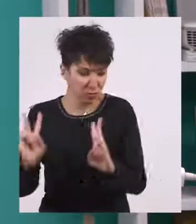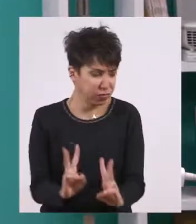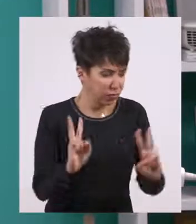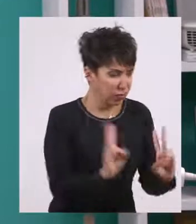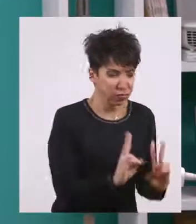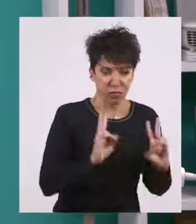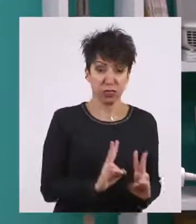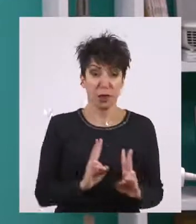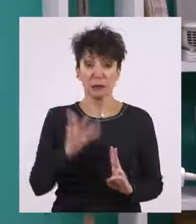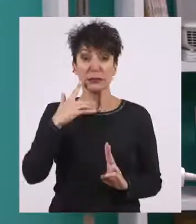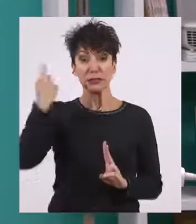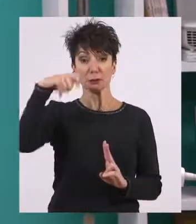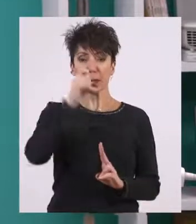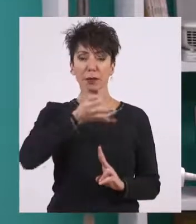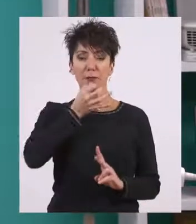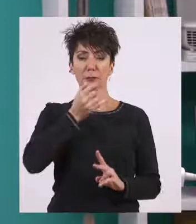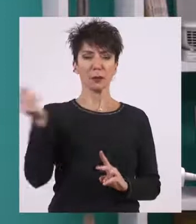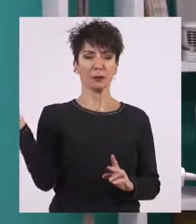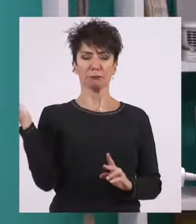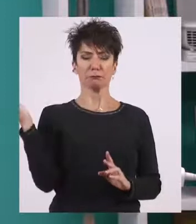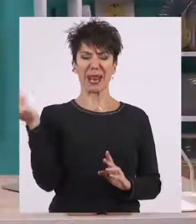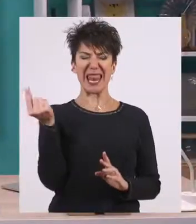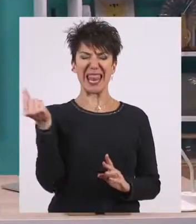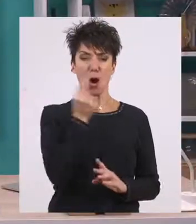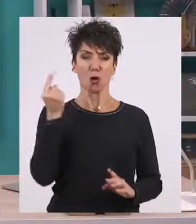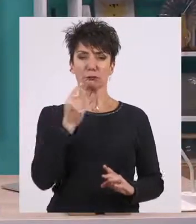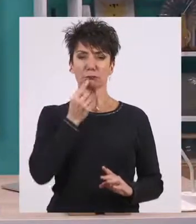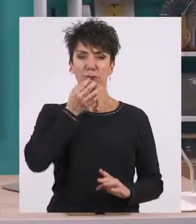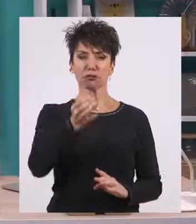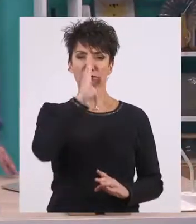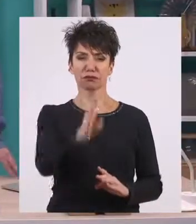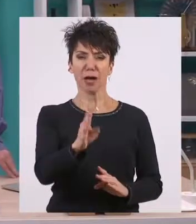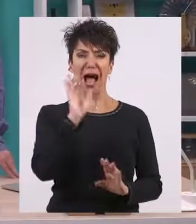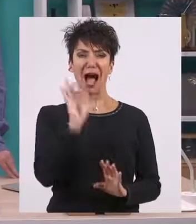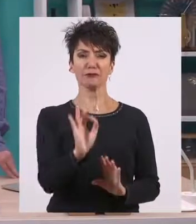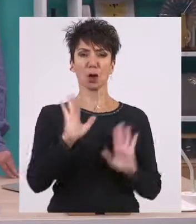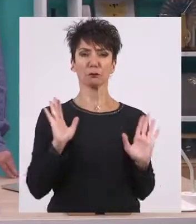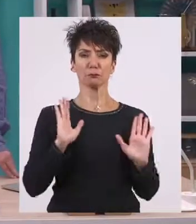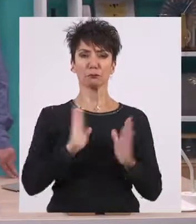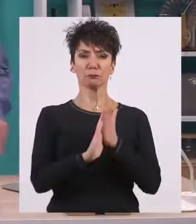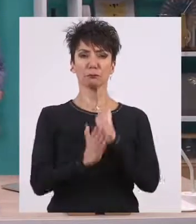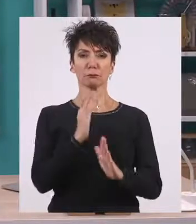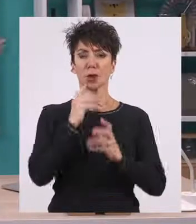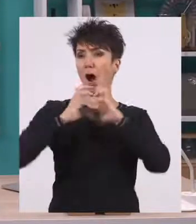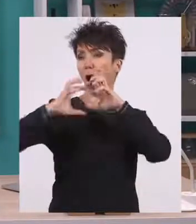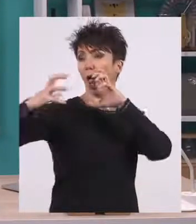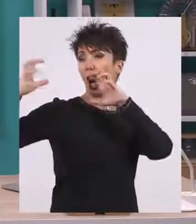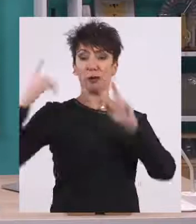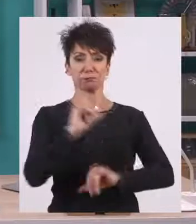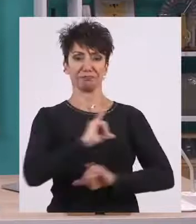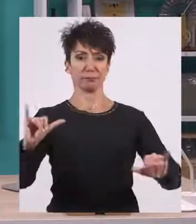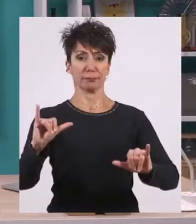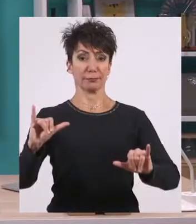Οι Σπαρτιάτες μιλούσαν λίγο κοφτά και μετρούσαν κάθε φορά τι έλεγαν. Καμία σχέση